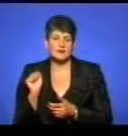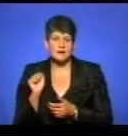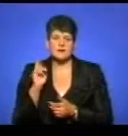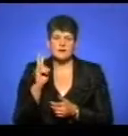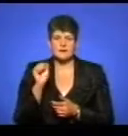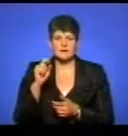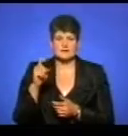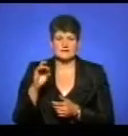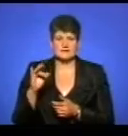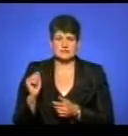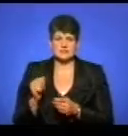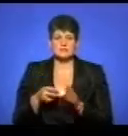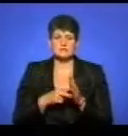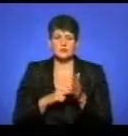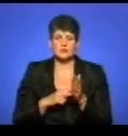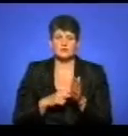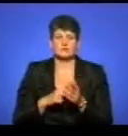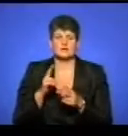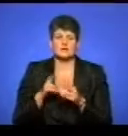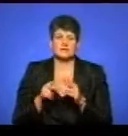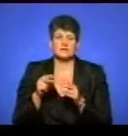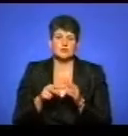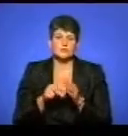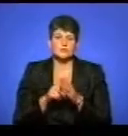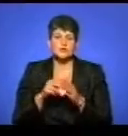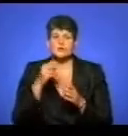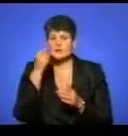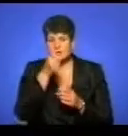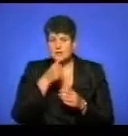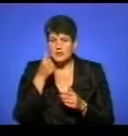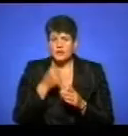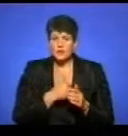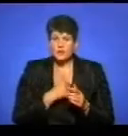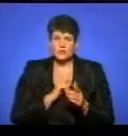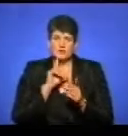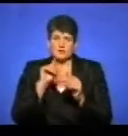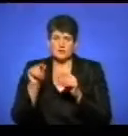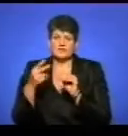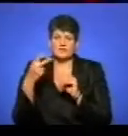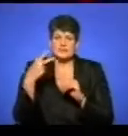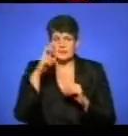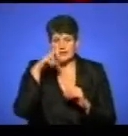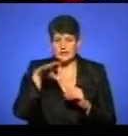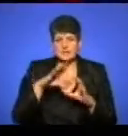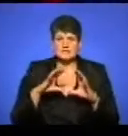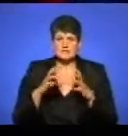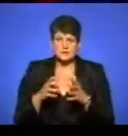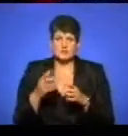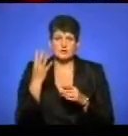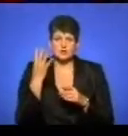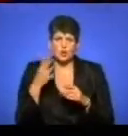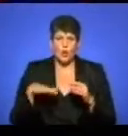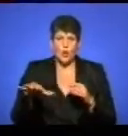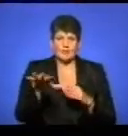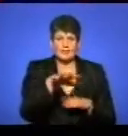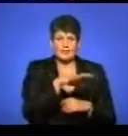запланований на 2026 рік. У загальному Марк Елісон хоче побувати у 20 країнах світу на чотирьох континентах.